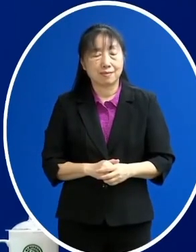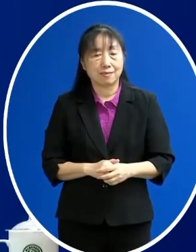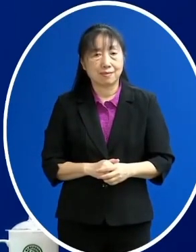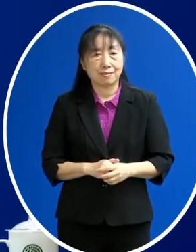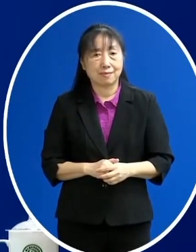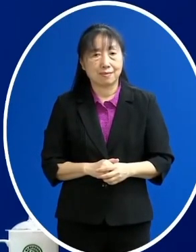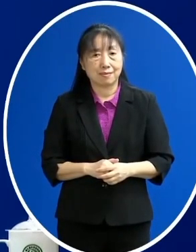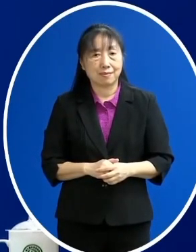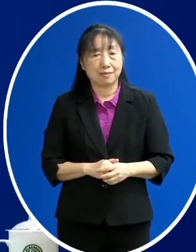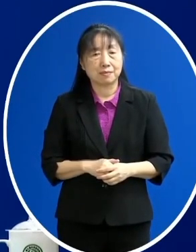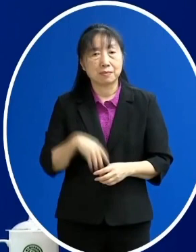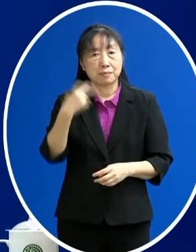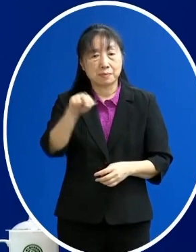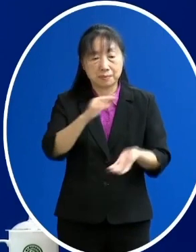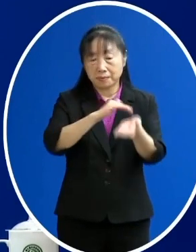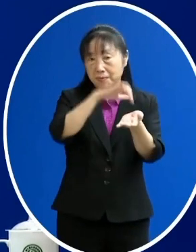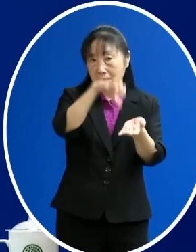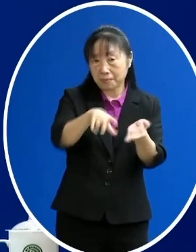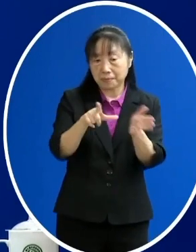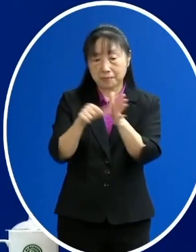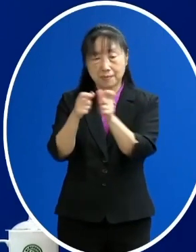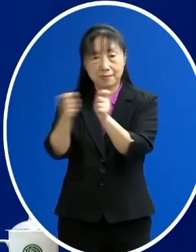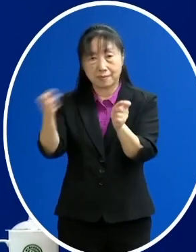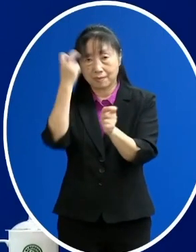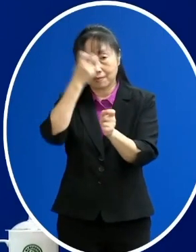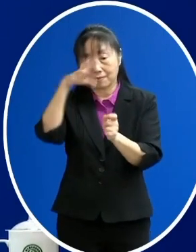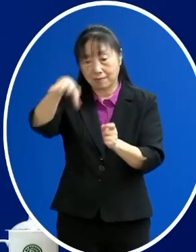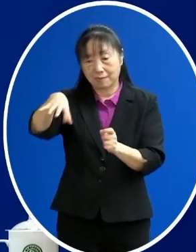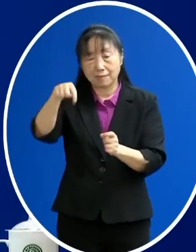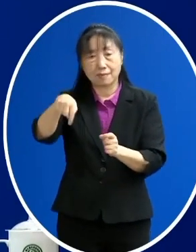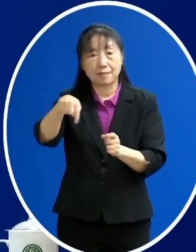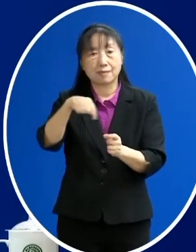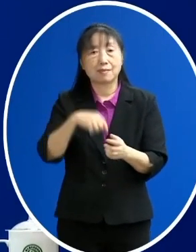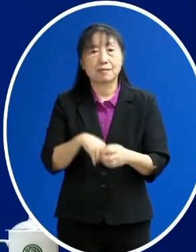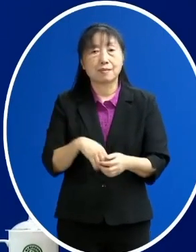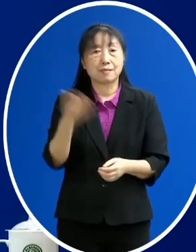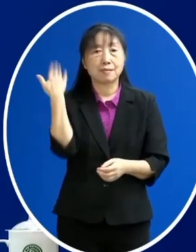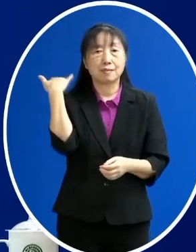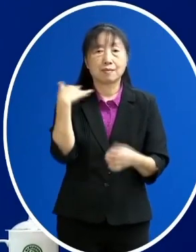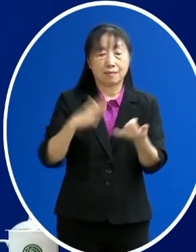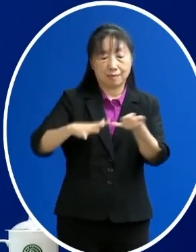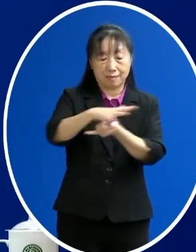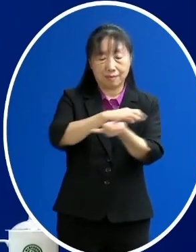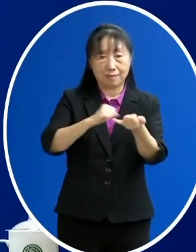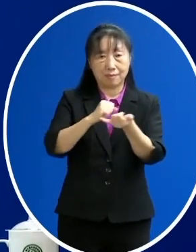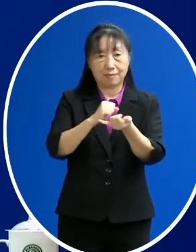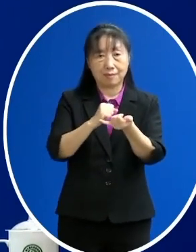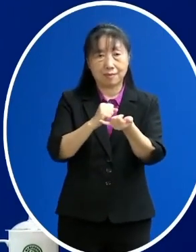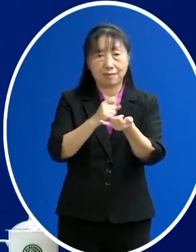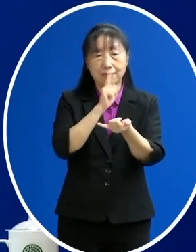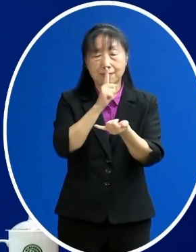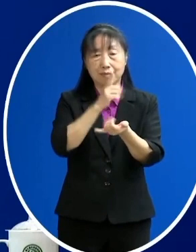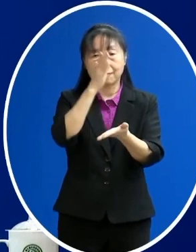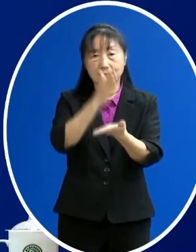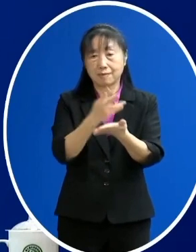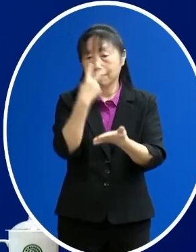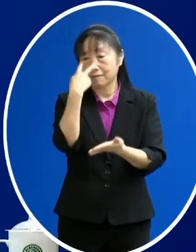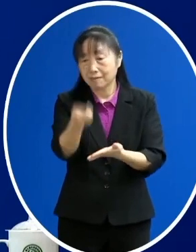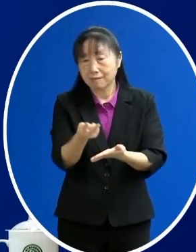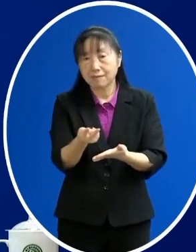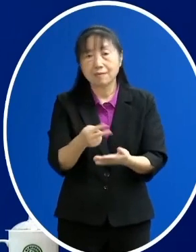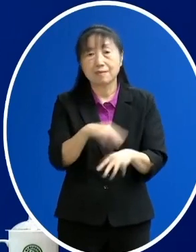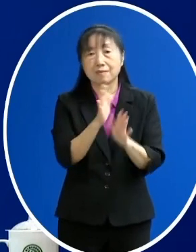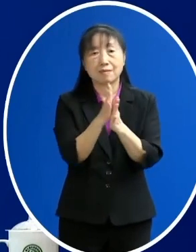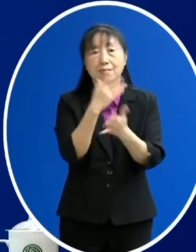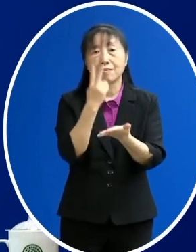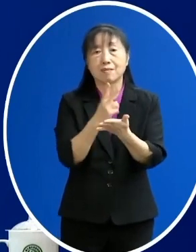就是說醫院跟長照機構我們也先前在全國的部分禁止這個探病跟探